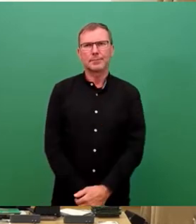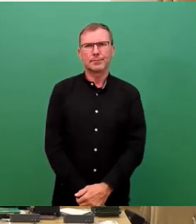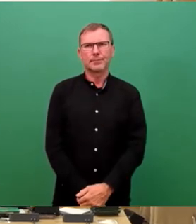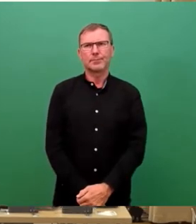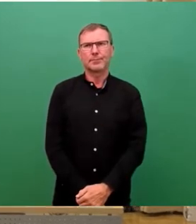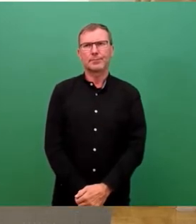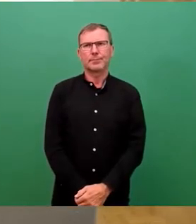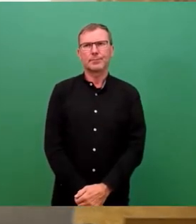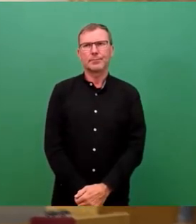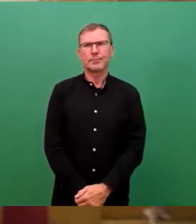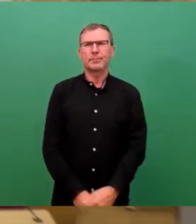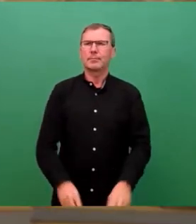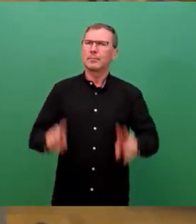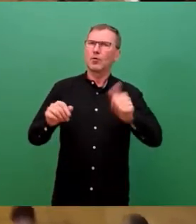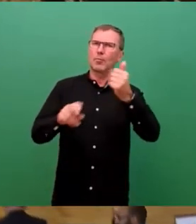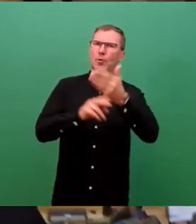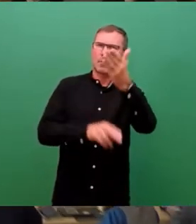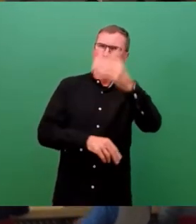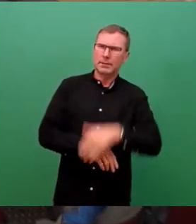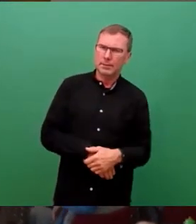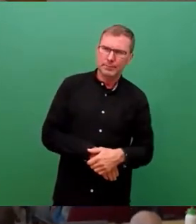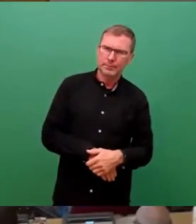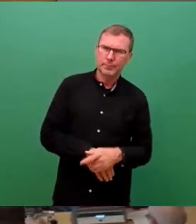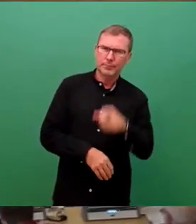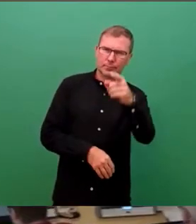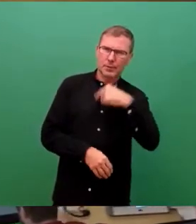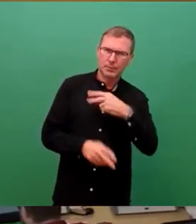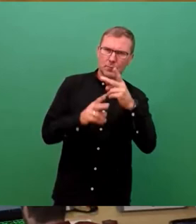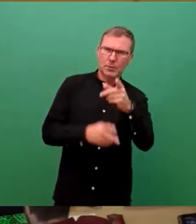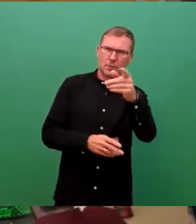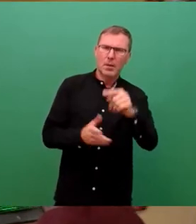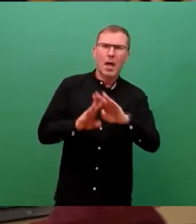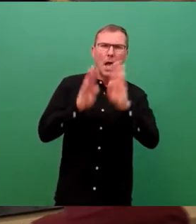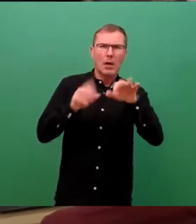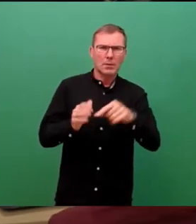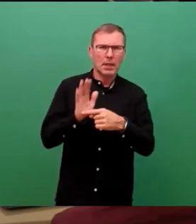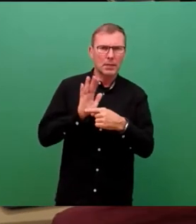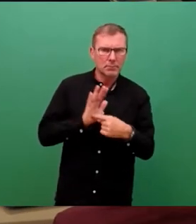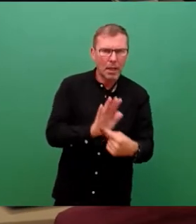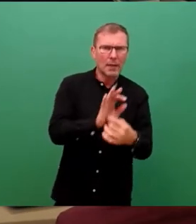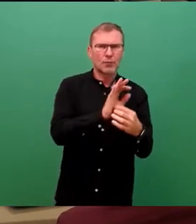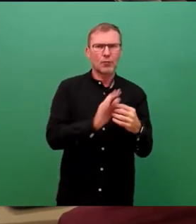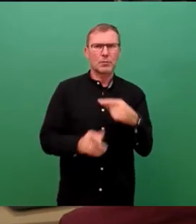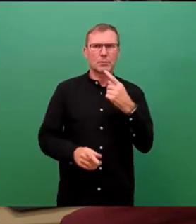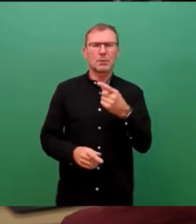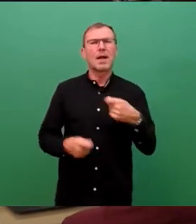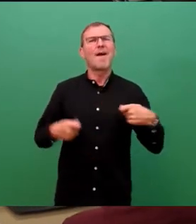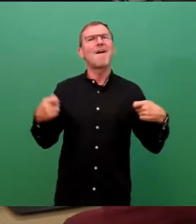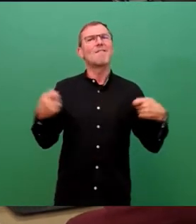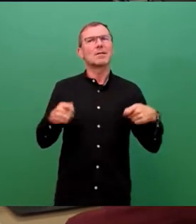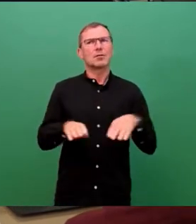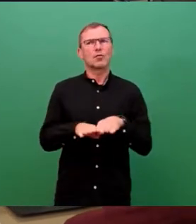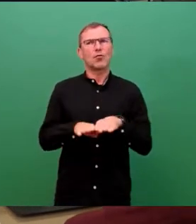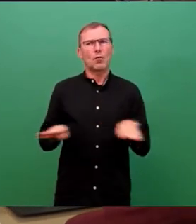Sehr geehrter Herr Oberbürgermeister, Sie haben ja zu Recht in der Einbringung des Haushaltes darauf hingewiesen, dass die Finanzierungsgrundlagen